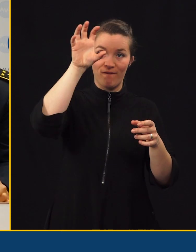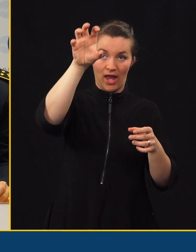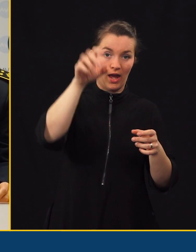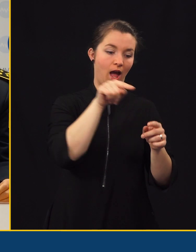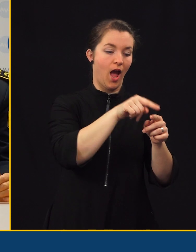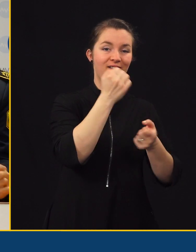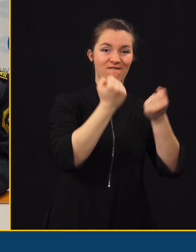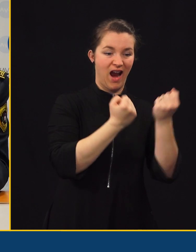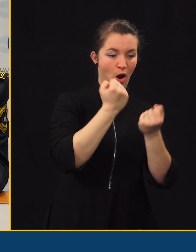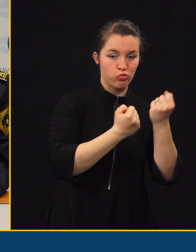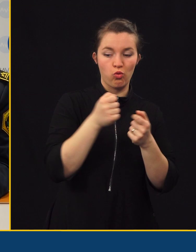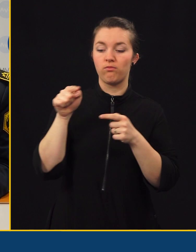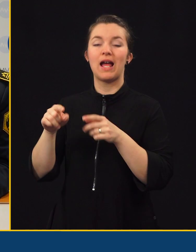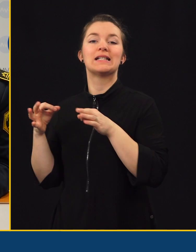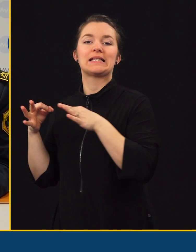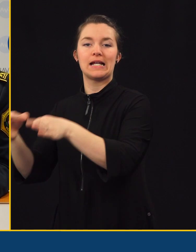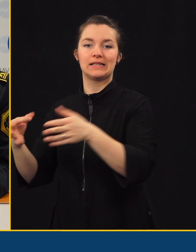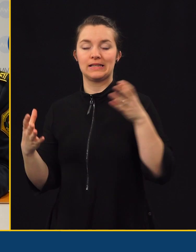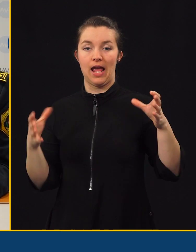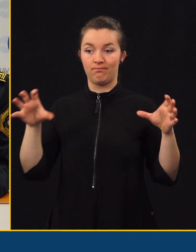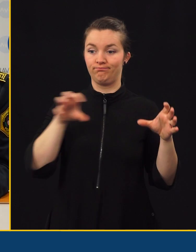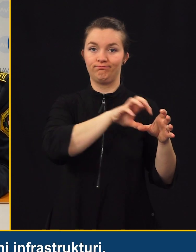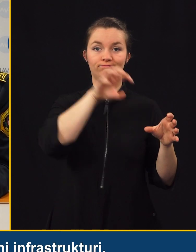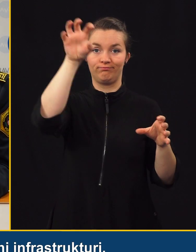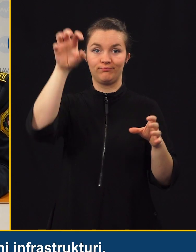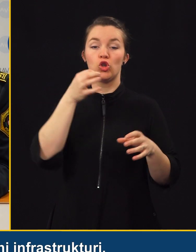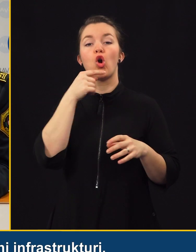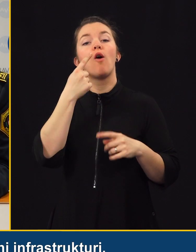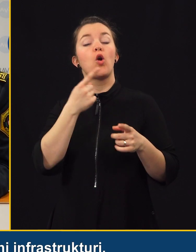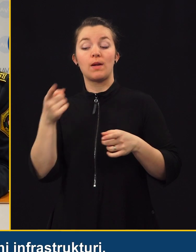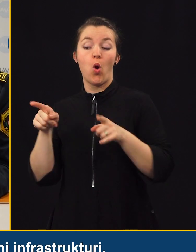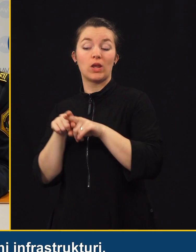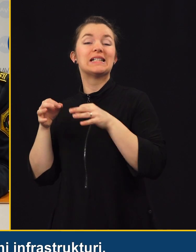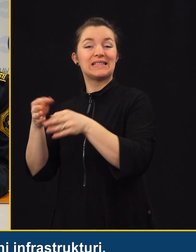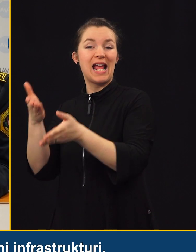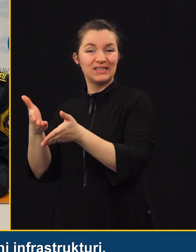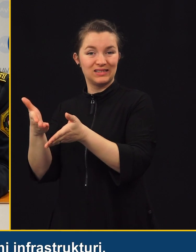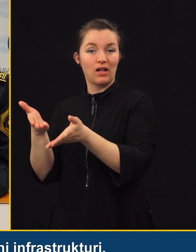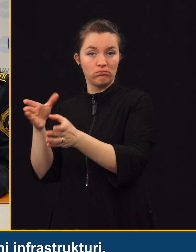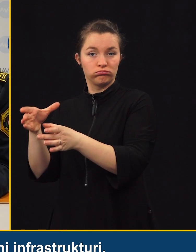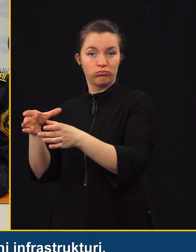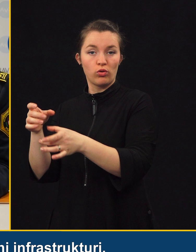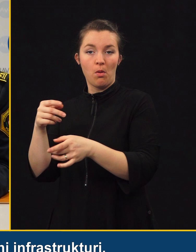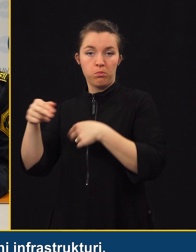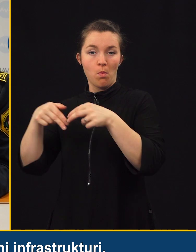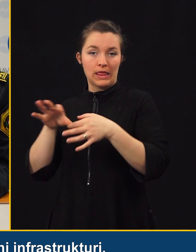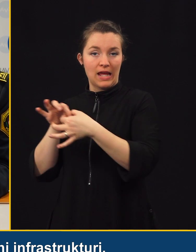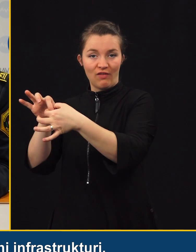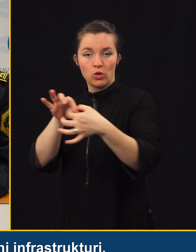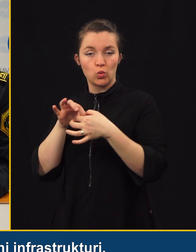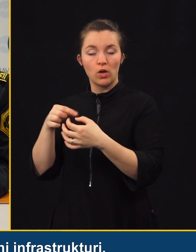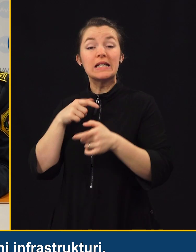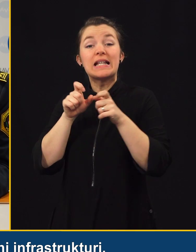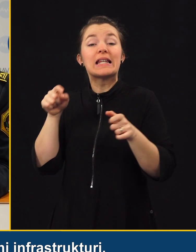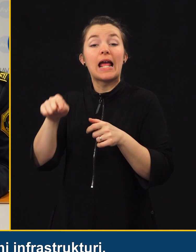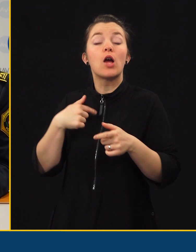in zato se ukvarjamo tudi z vsemi temi dejavnikov. In če govorimo o cesti kot prometni infrastrukturi, smo ravno zaradi tega, ker smo